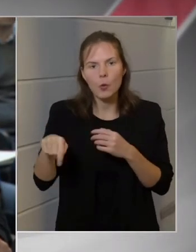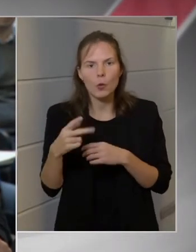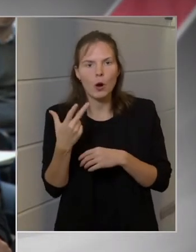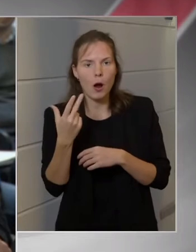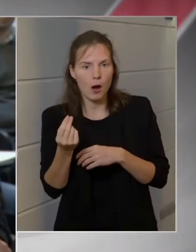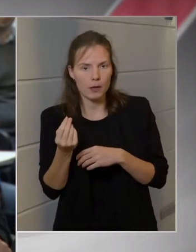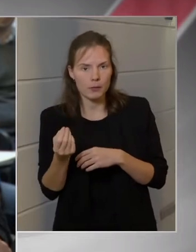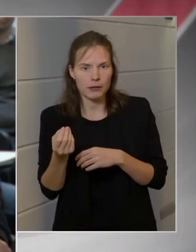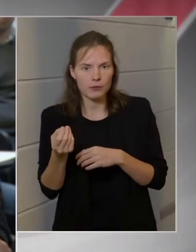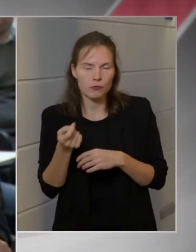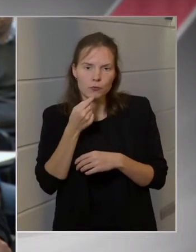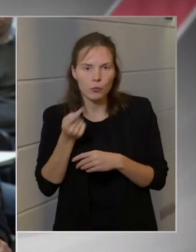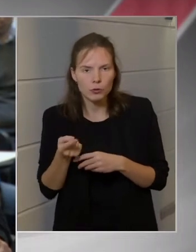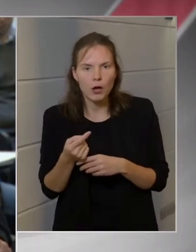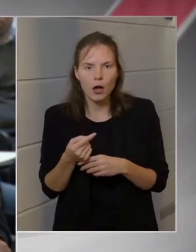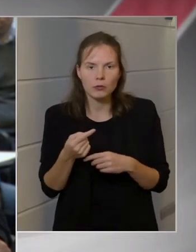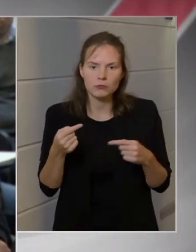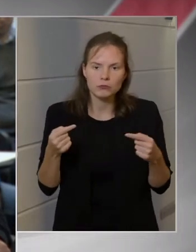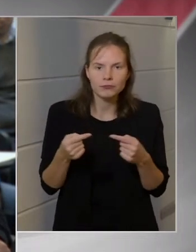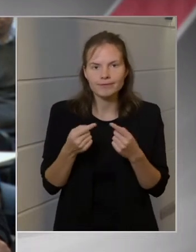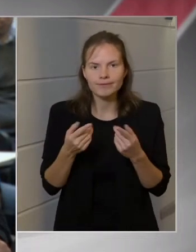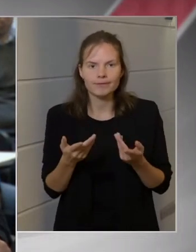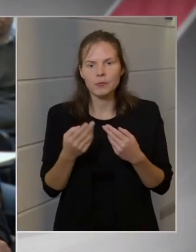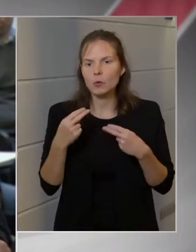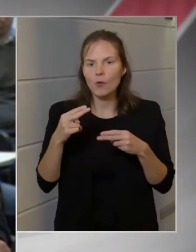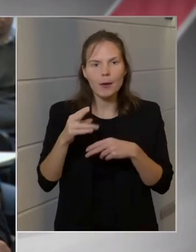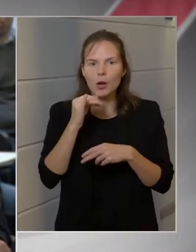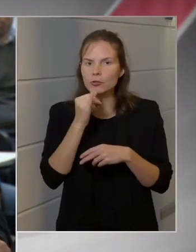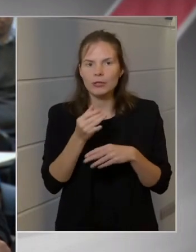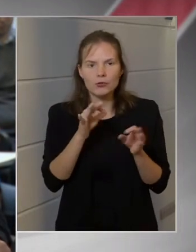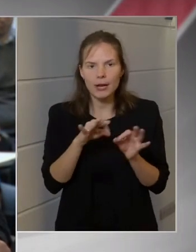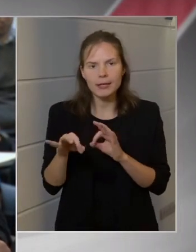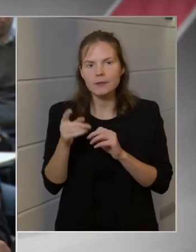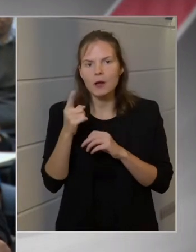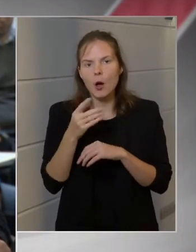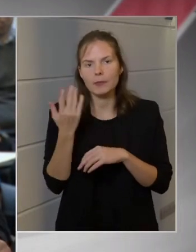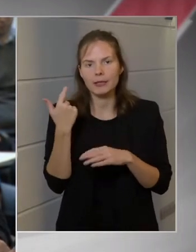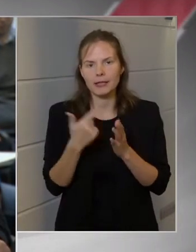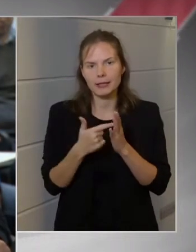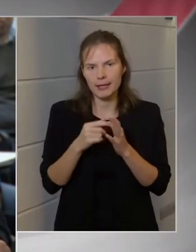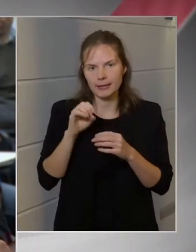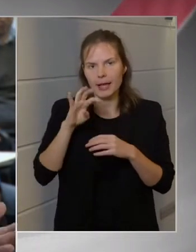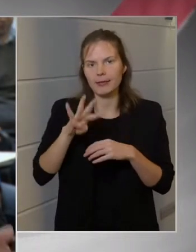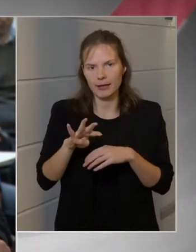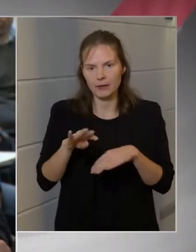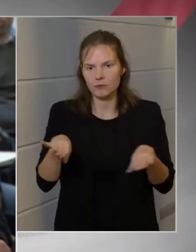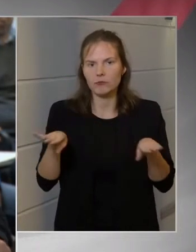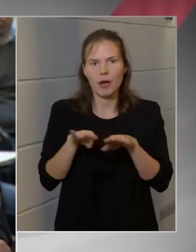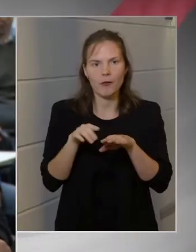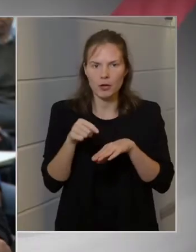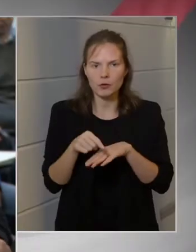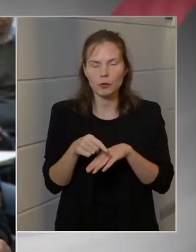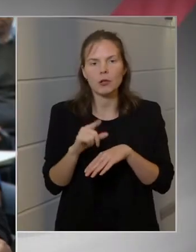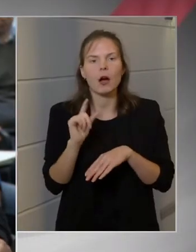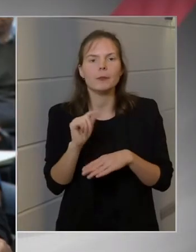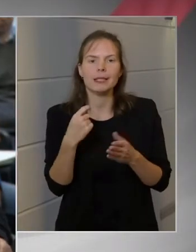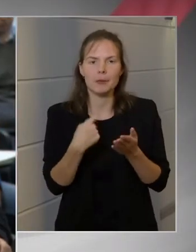mondtak, és továbbra sincs az rendezve, amit 14-ben befagyasztottak, hogy a minimálbérhez